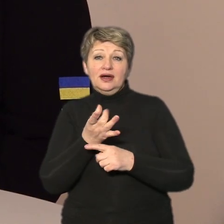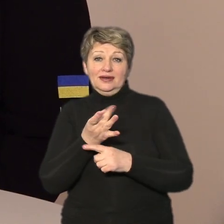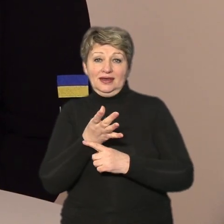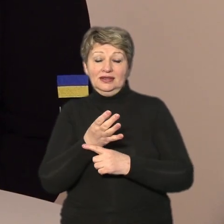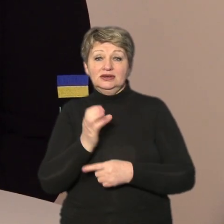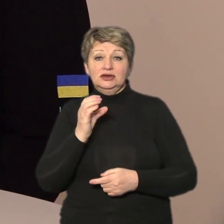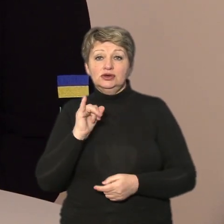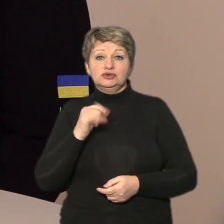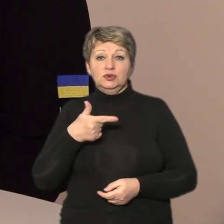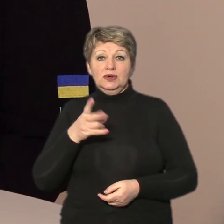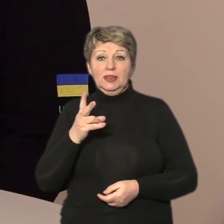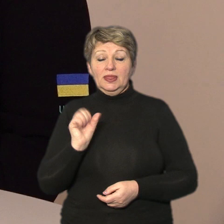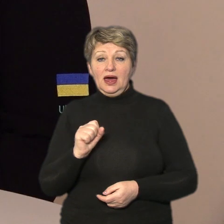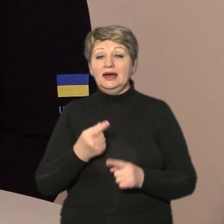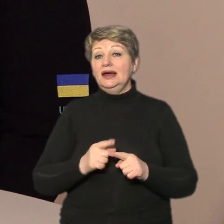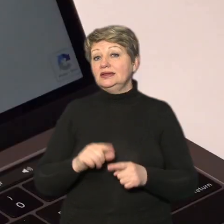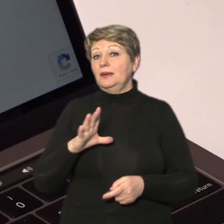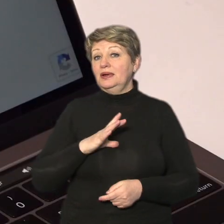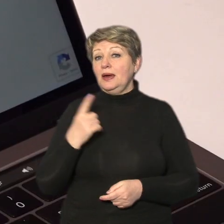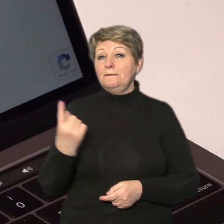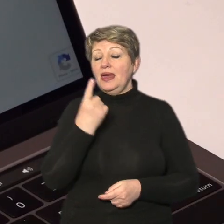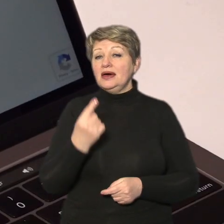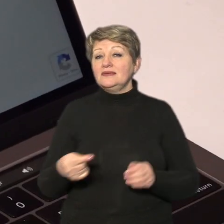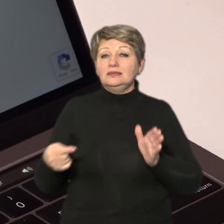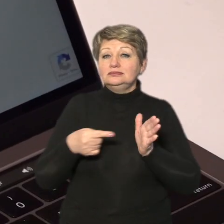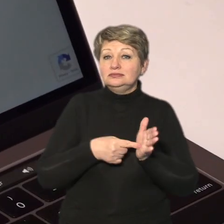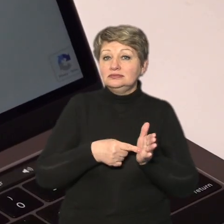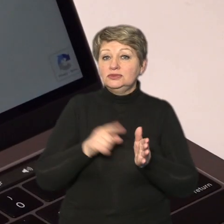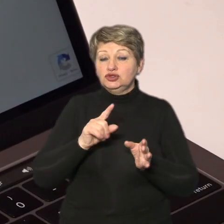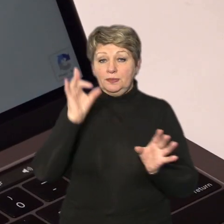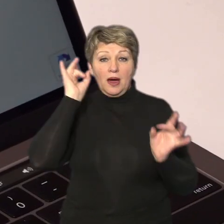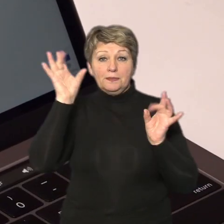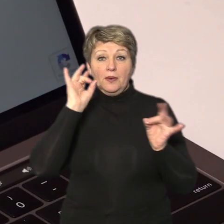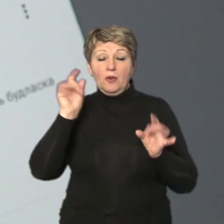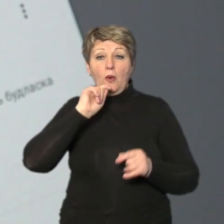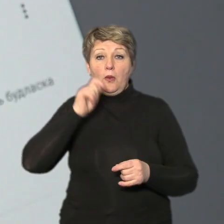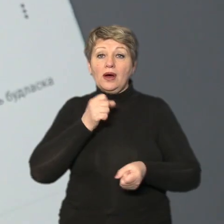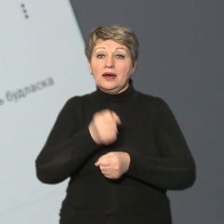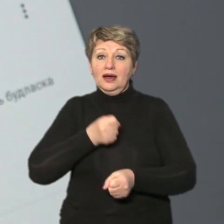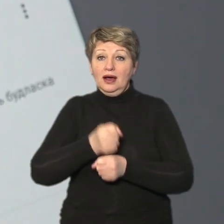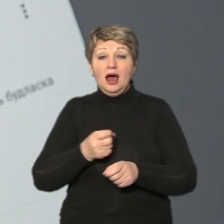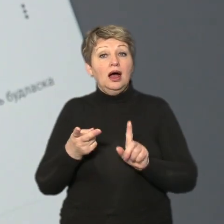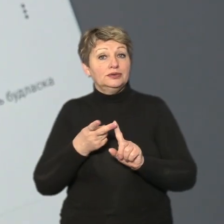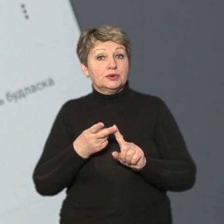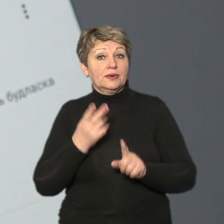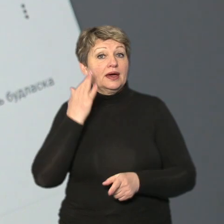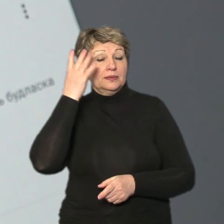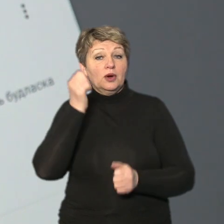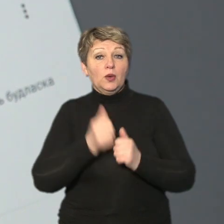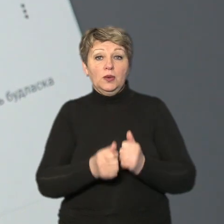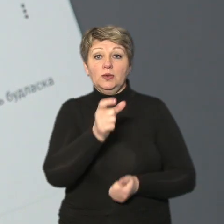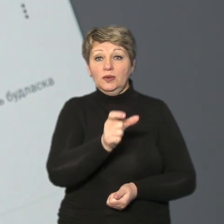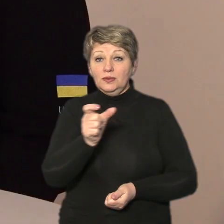це по-перше була одна перша мета щоб популяризувати українські розробки а друга ідея зараз кожна людина